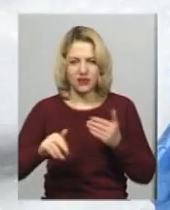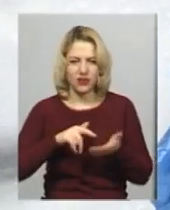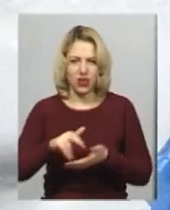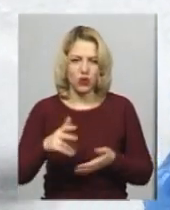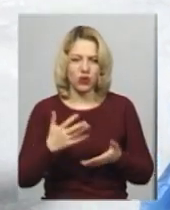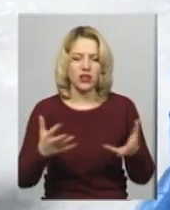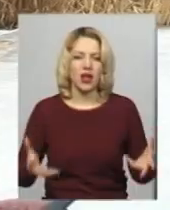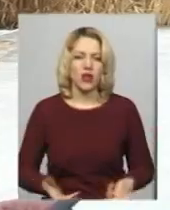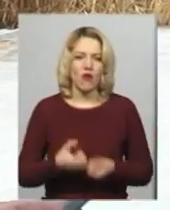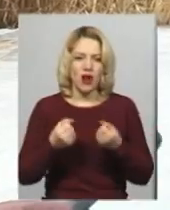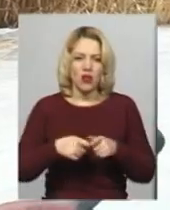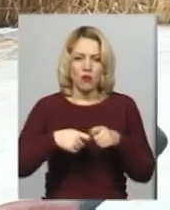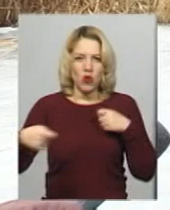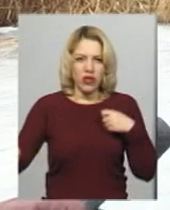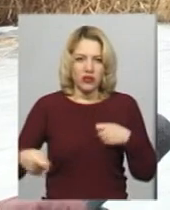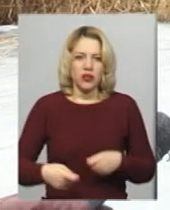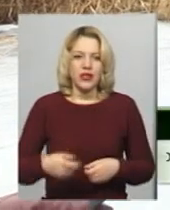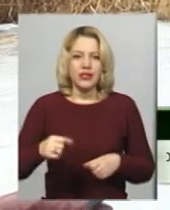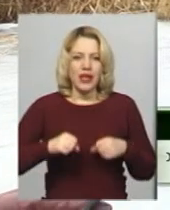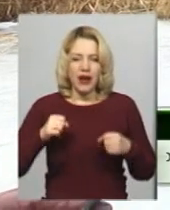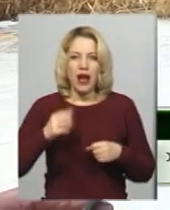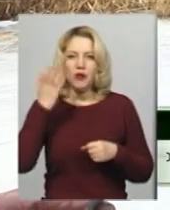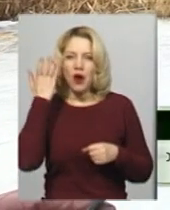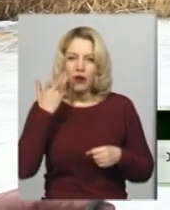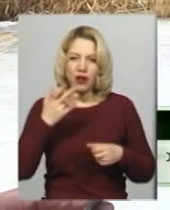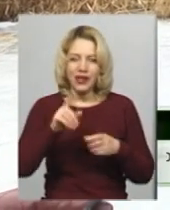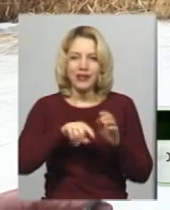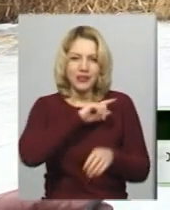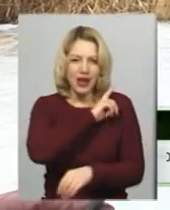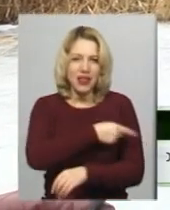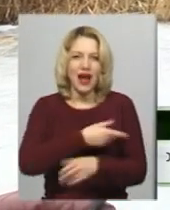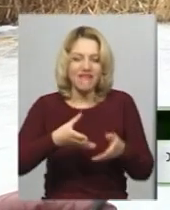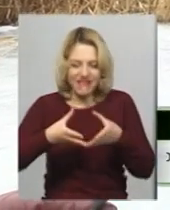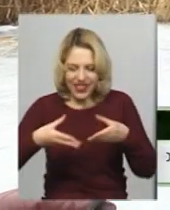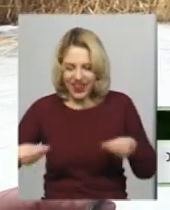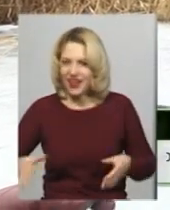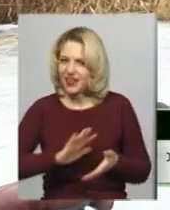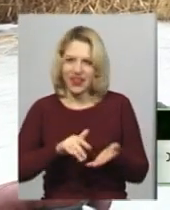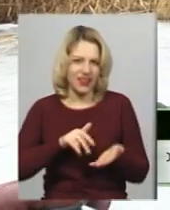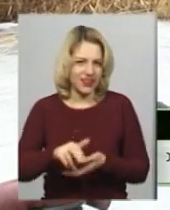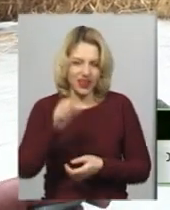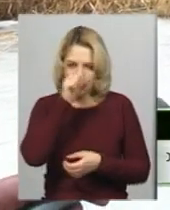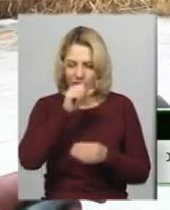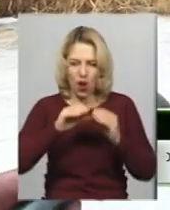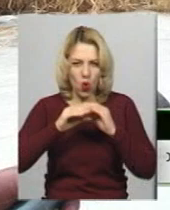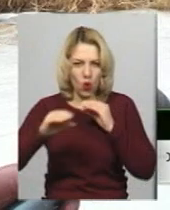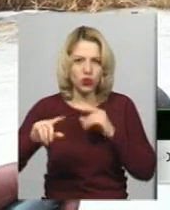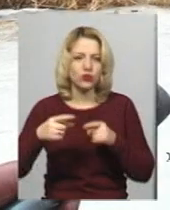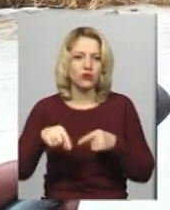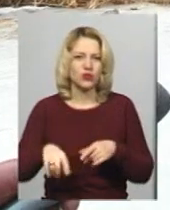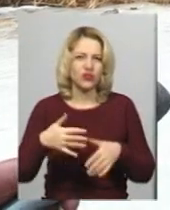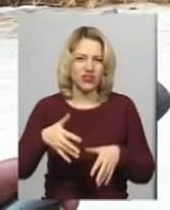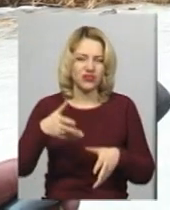випадок рятувальному тузку. Стараючи, коли сильно відлига, не йти на льот, тому що він тоді